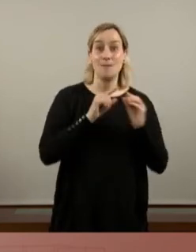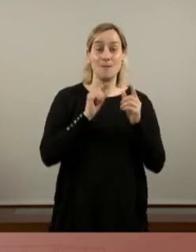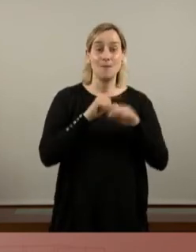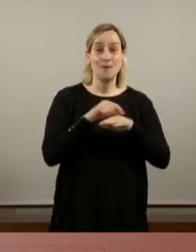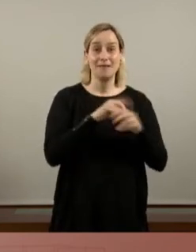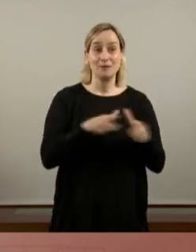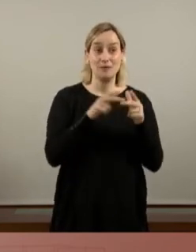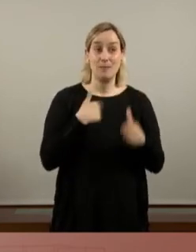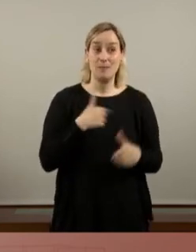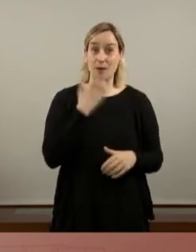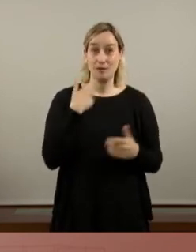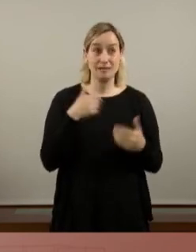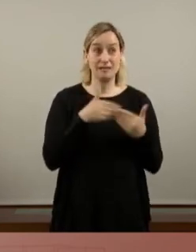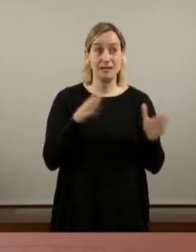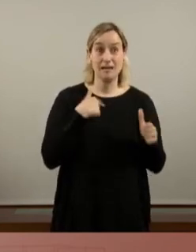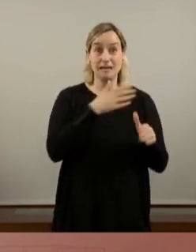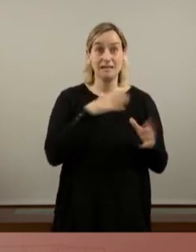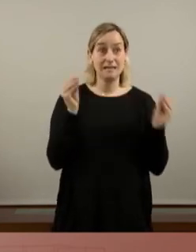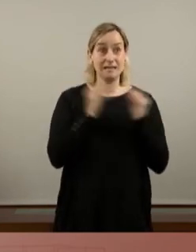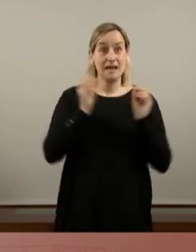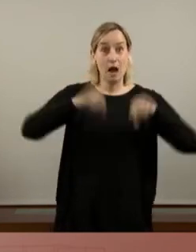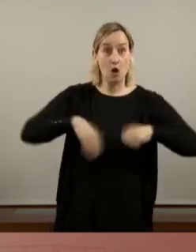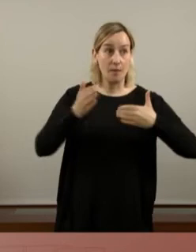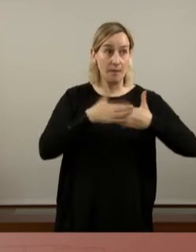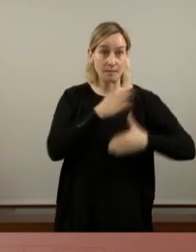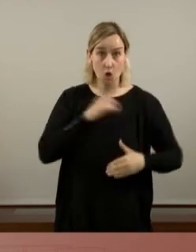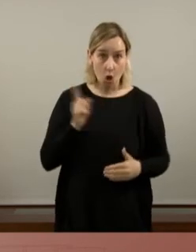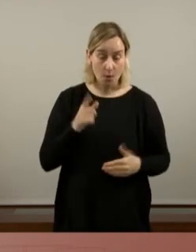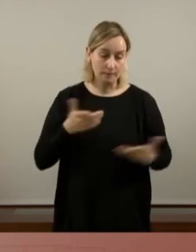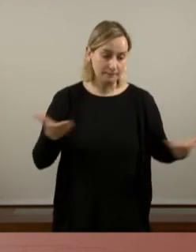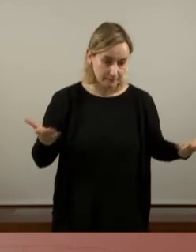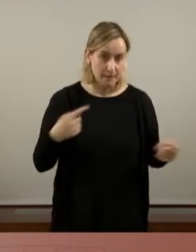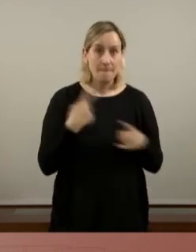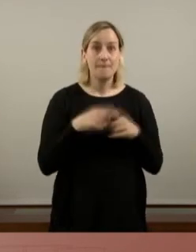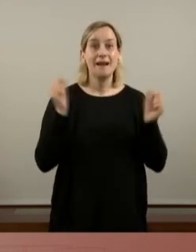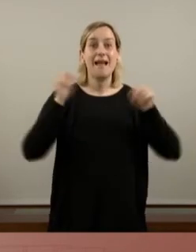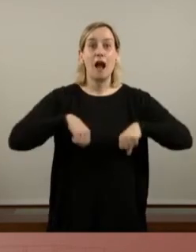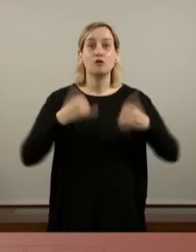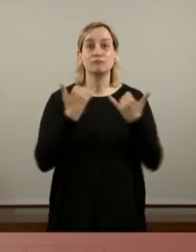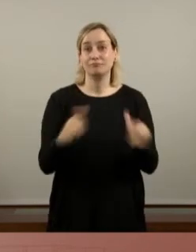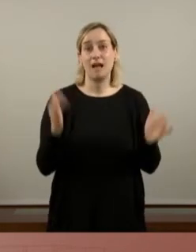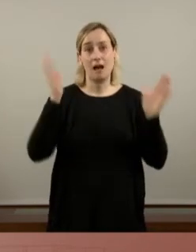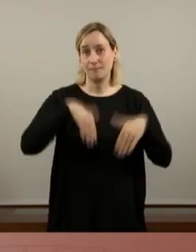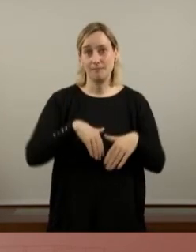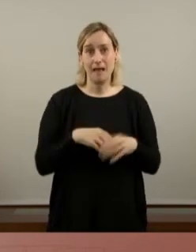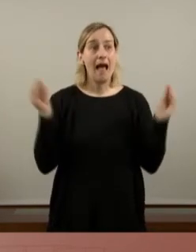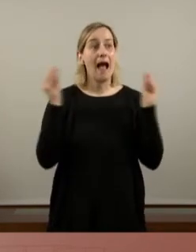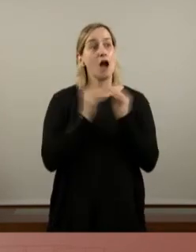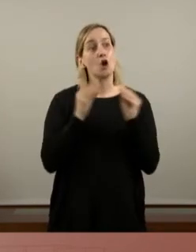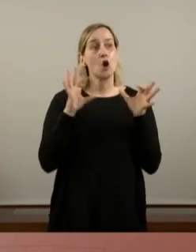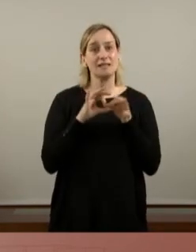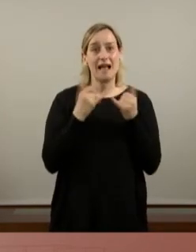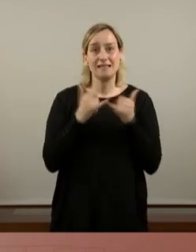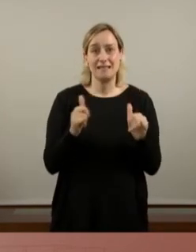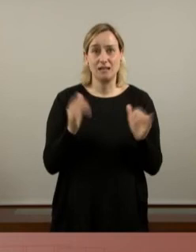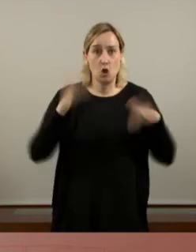malament si no sobren acceptar un acord de mínims, perquè no hi ha acords estèrils, no hi ha acords estèrils